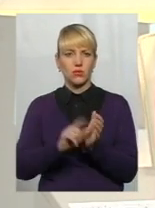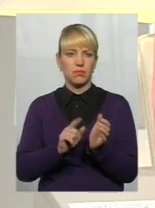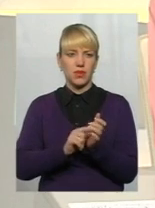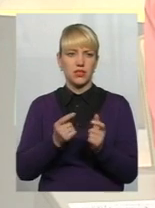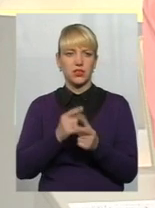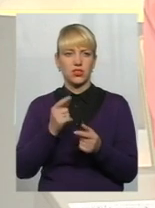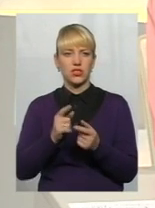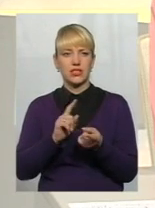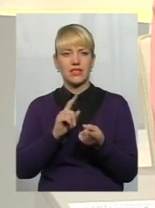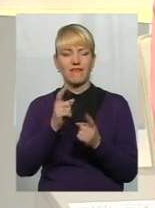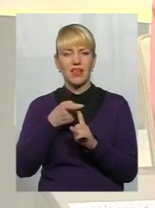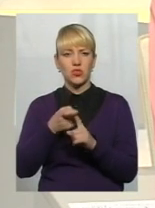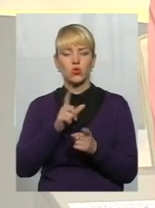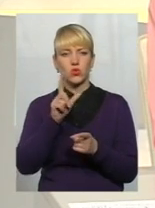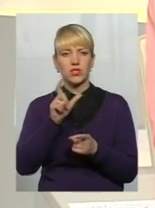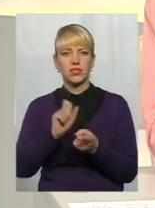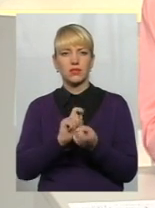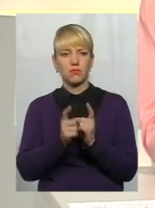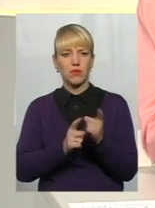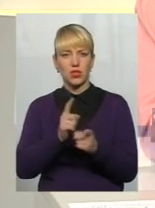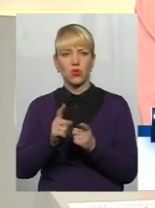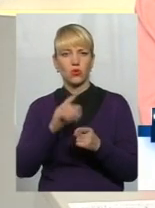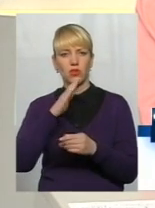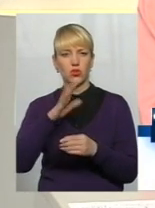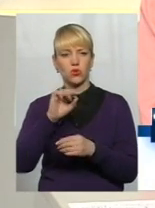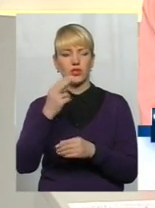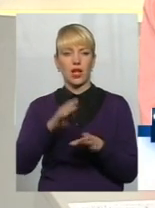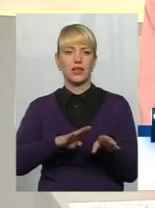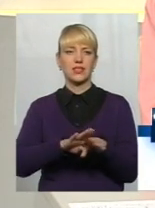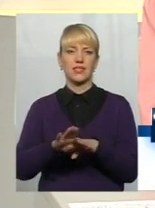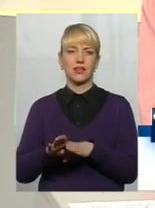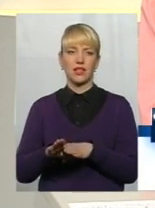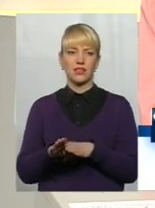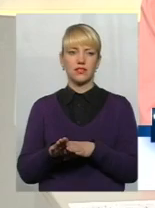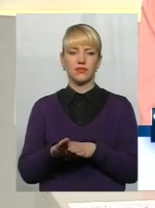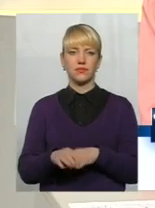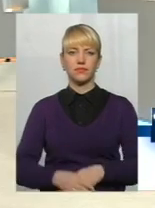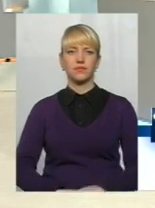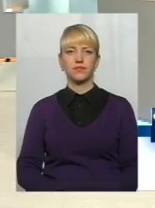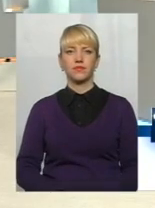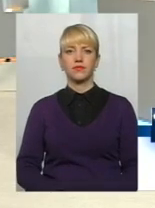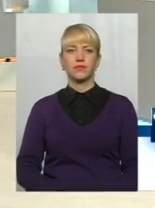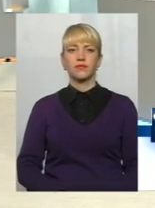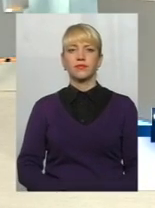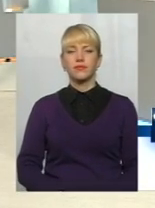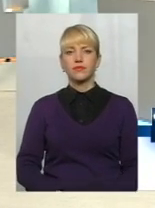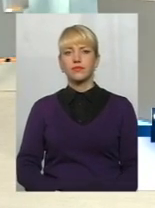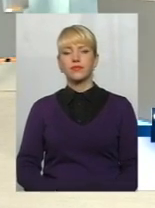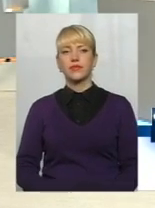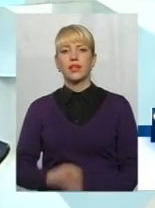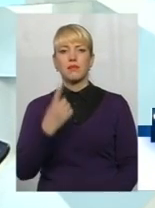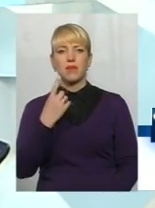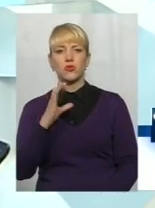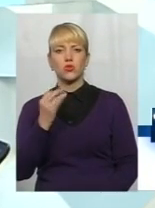зі зміною наших соціальних стандартів і прожиткових мінімумів? З 1